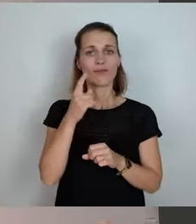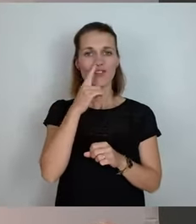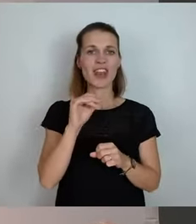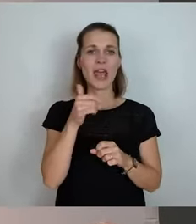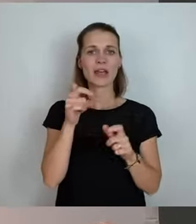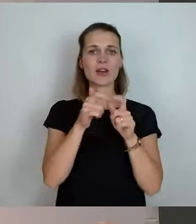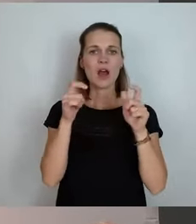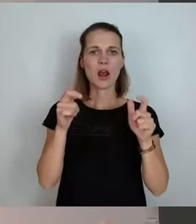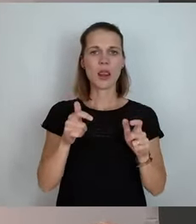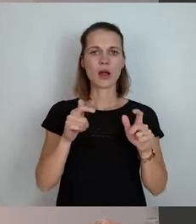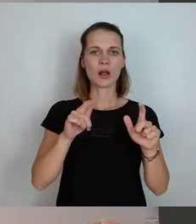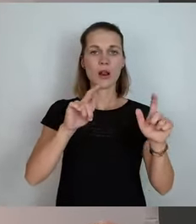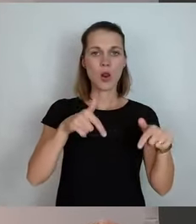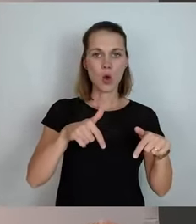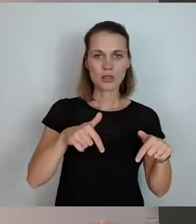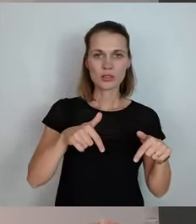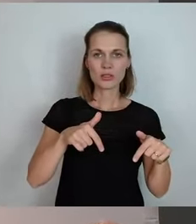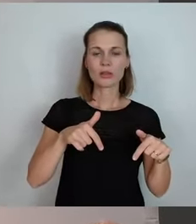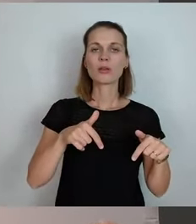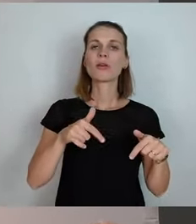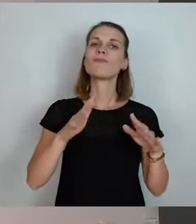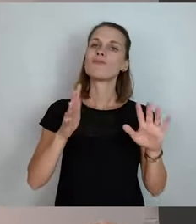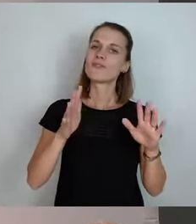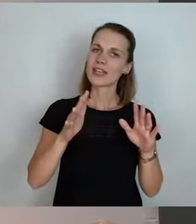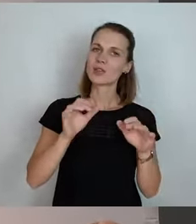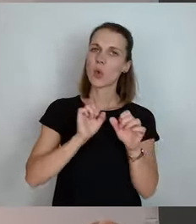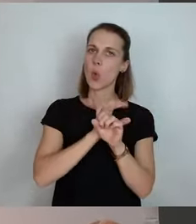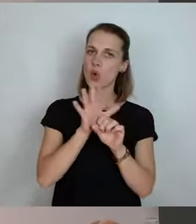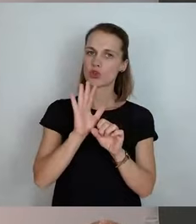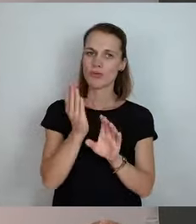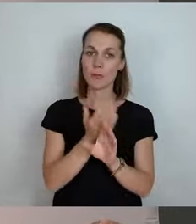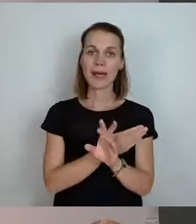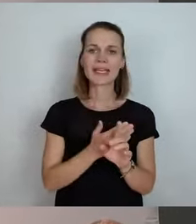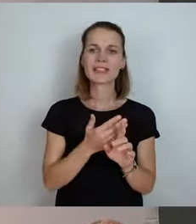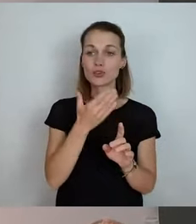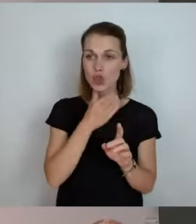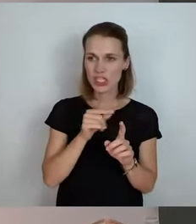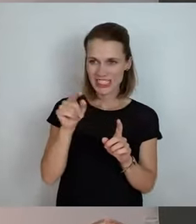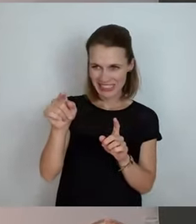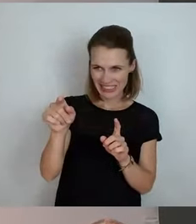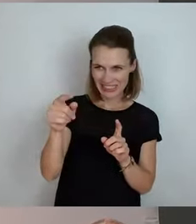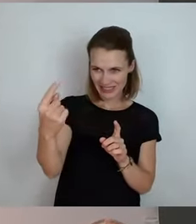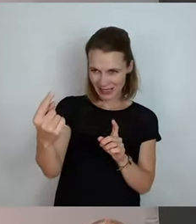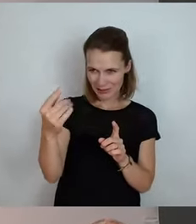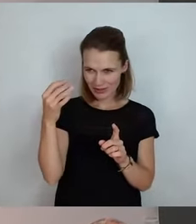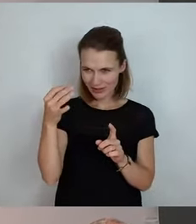vielleicht Corona schon Geschichte. Wäre ja schön. So, jetzt hat sich die Dame in der Mitte gemeldet.